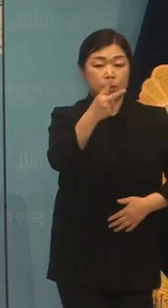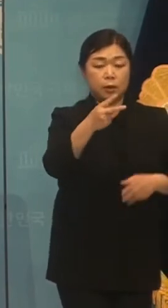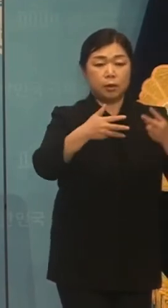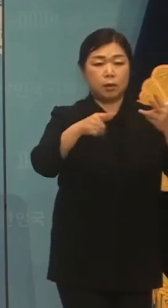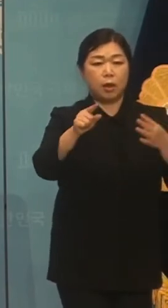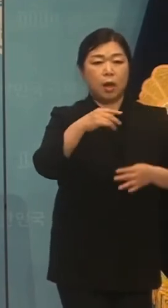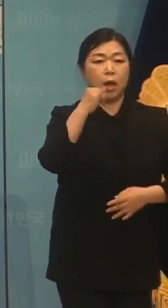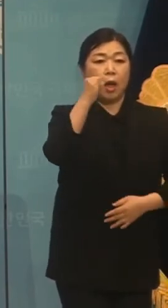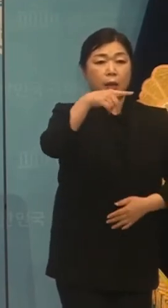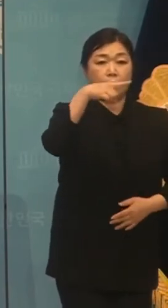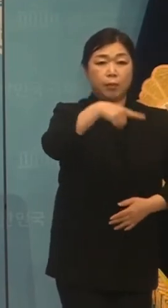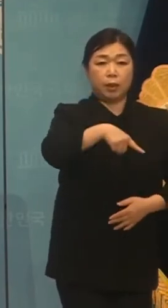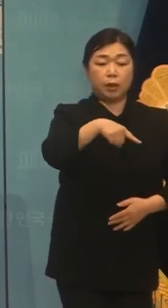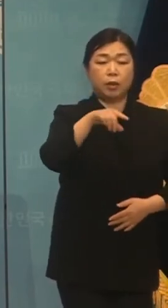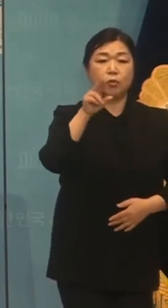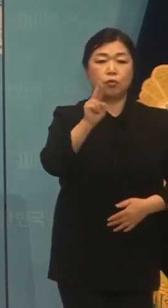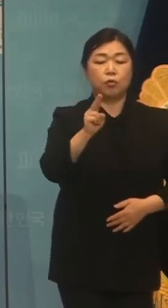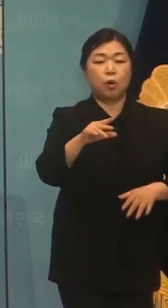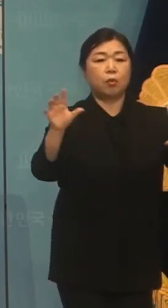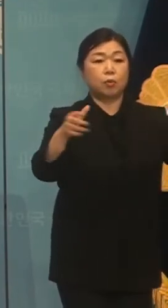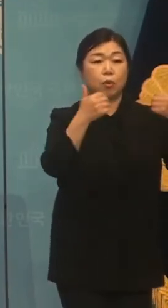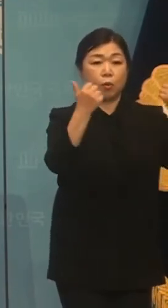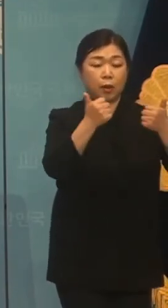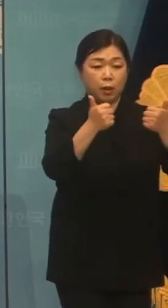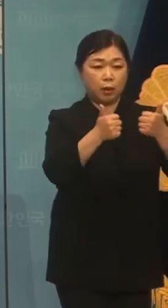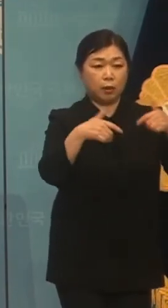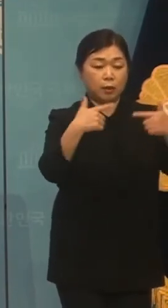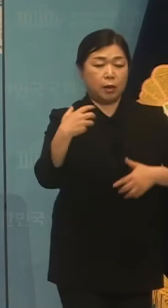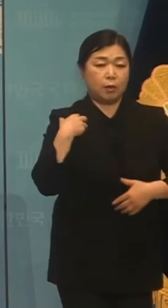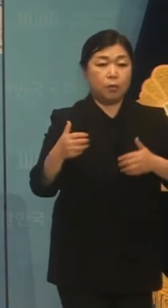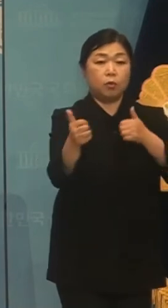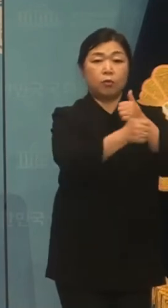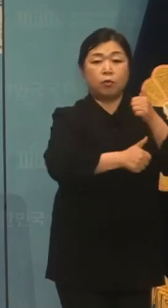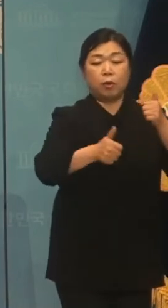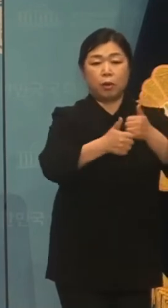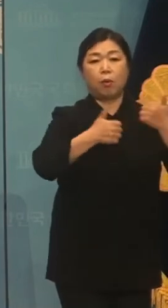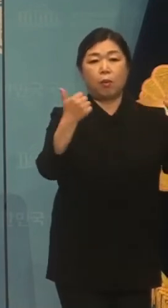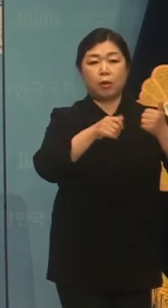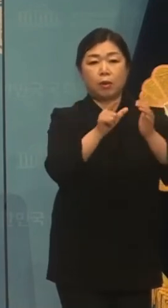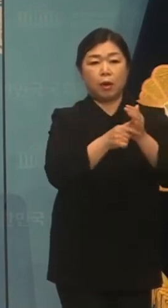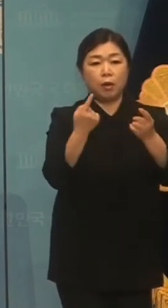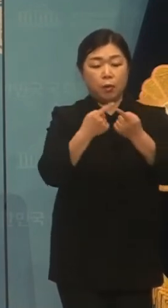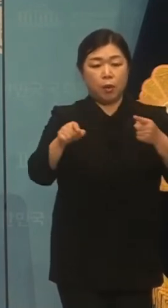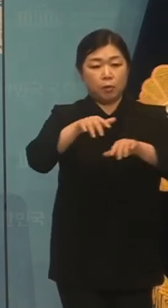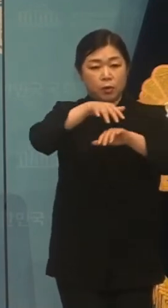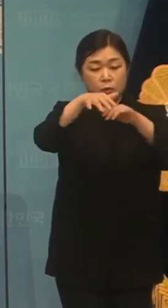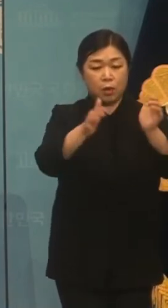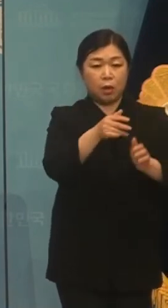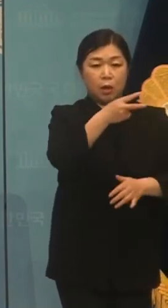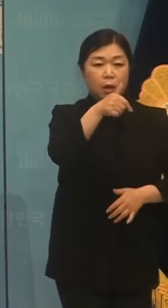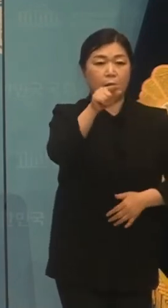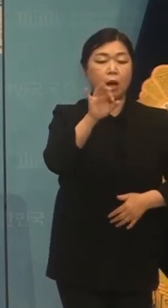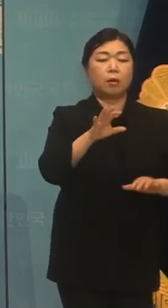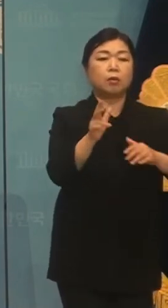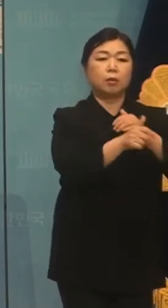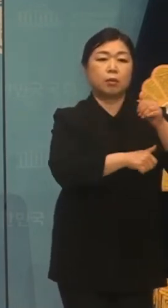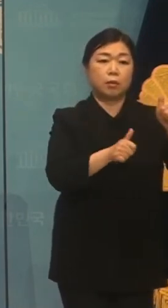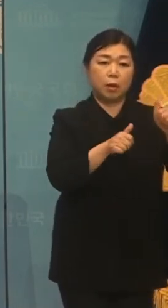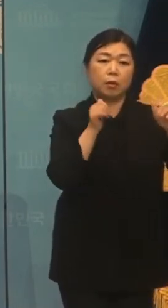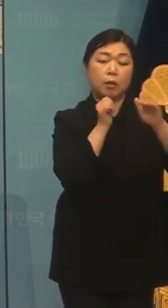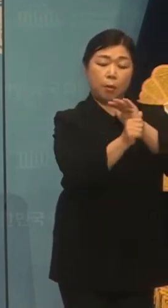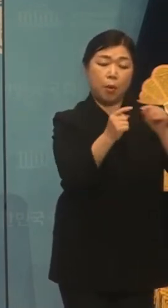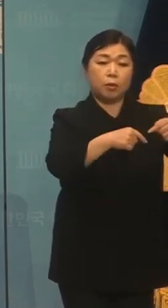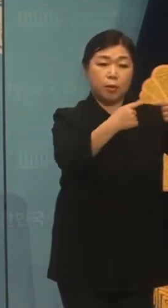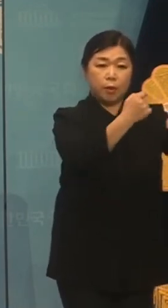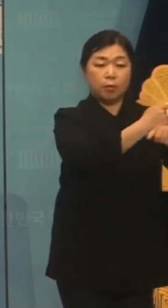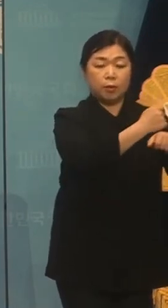IPU총회 제3상임위원회 회의에 도구로 민주당 강성호 의원이 대한민국 국회 대표로